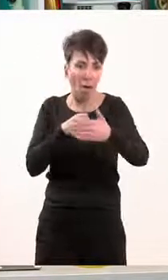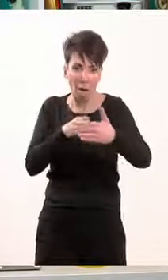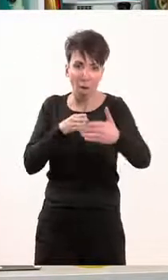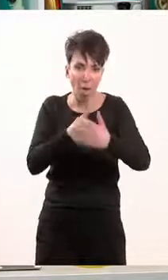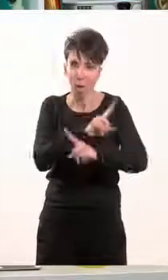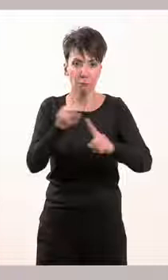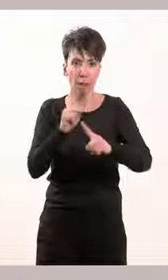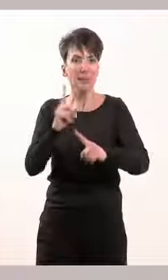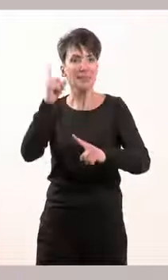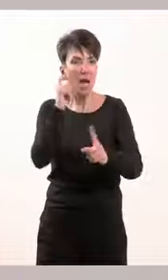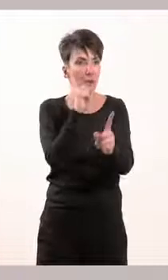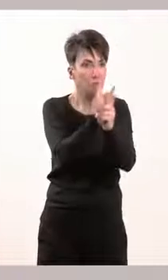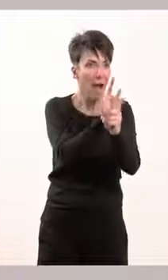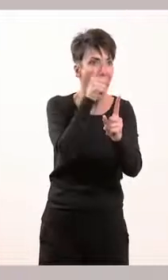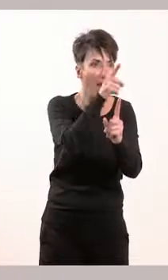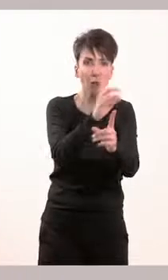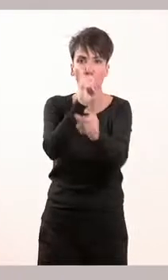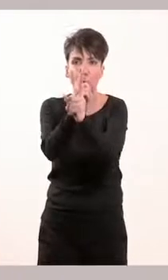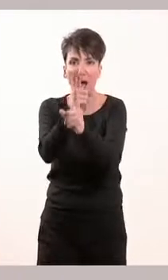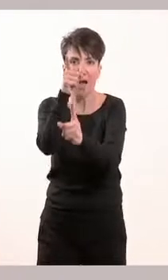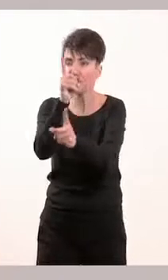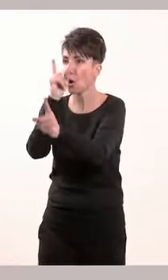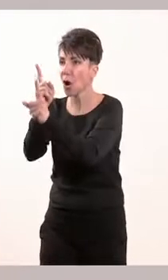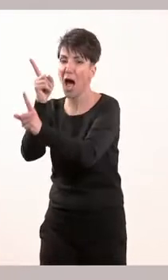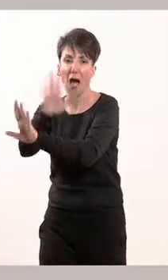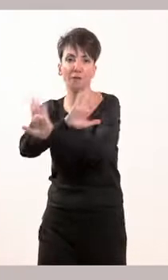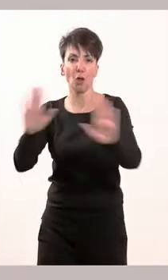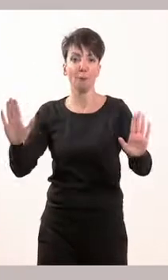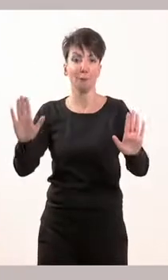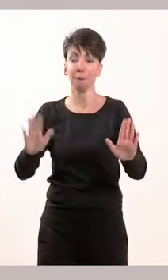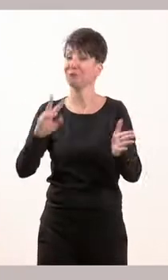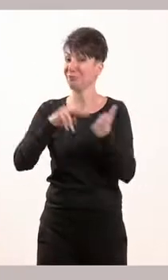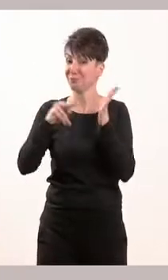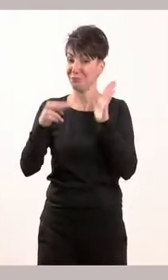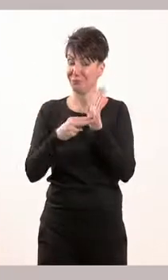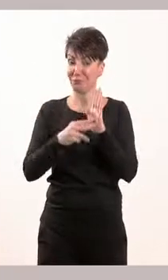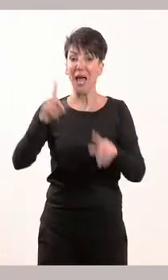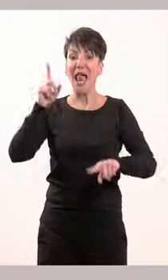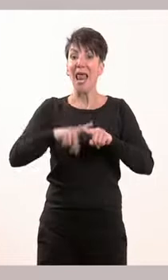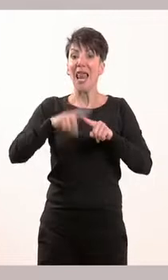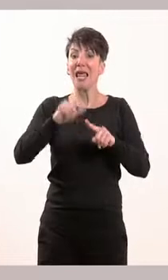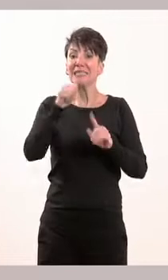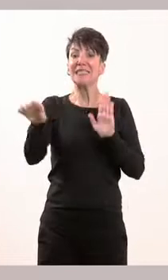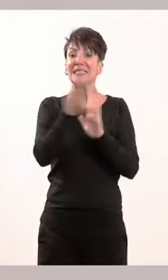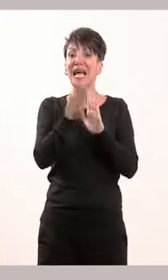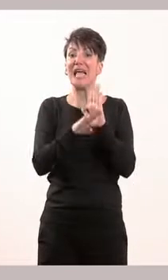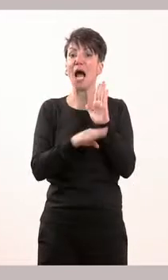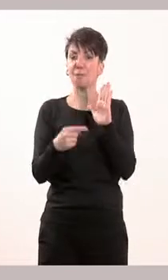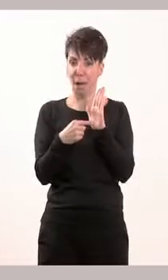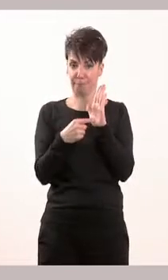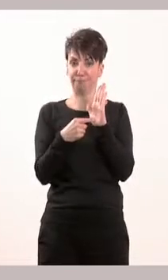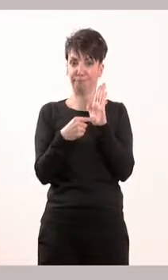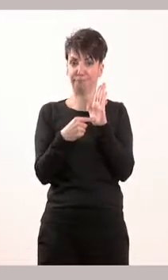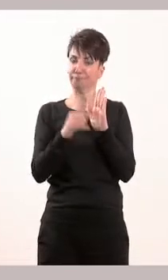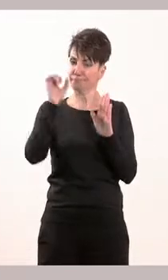Το ελληνικό σύνταγμα. Αφού μιλήσαμε για την κρατική εξουσία, αφού μιλήσαμε για τις μορφές της και τις